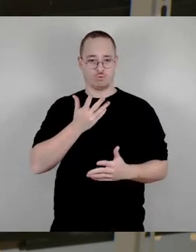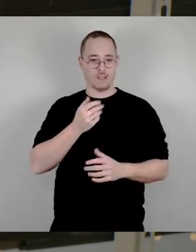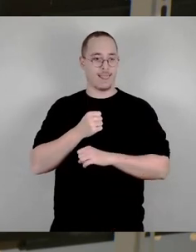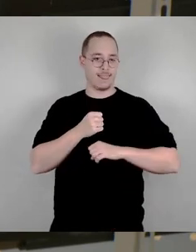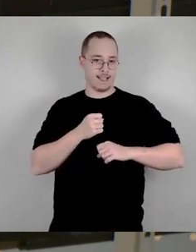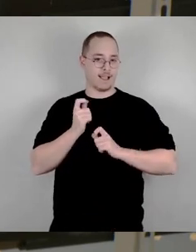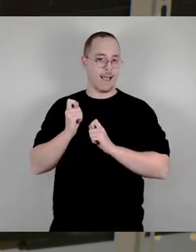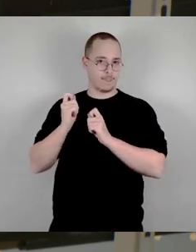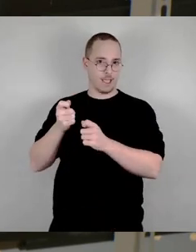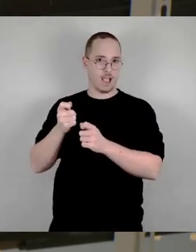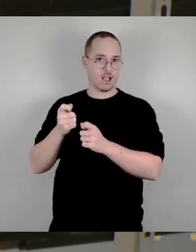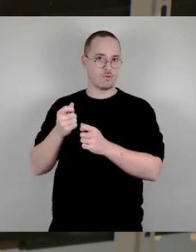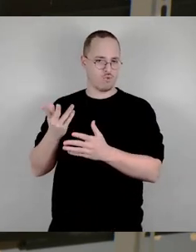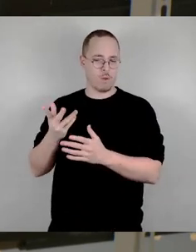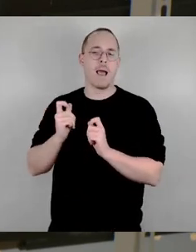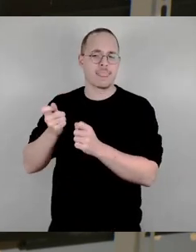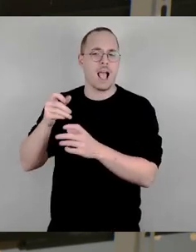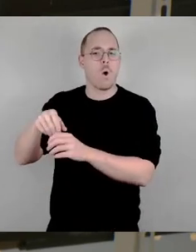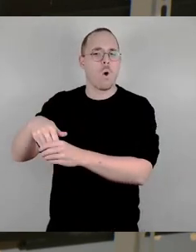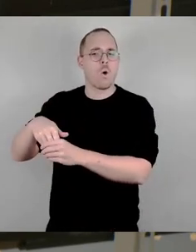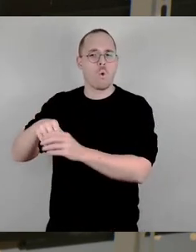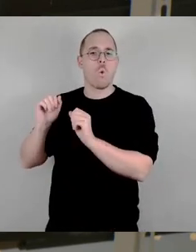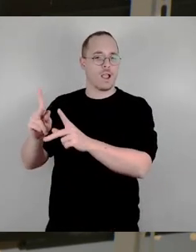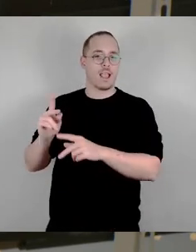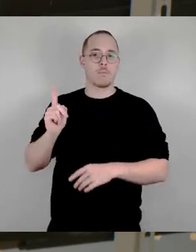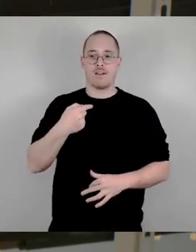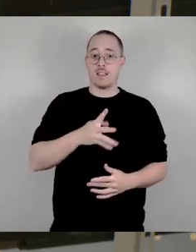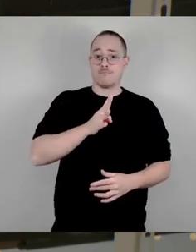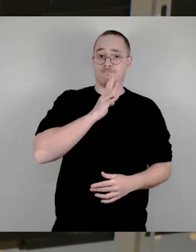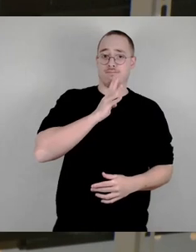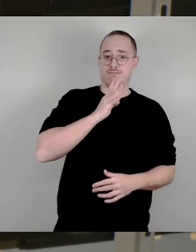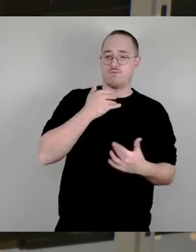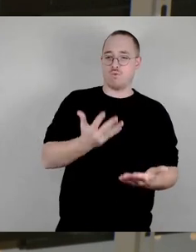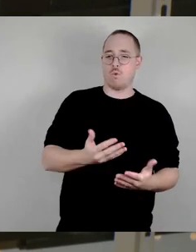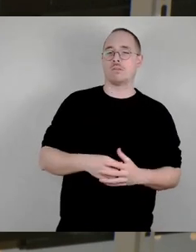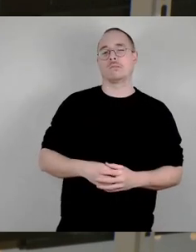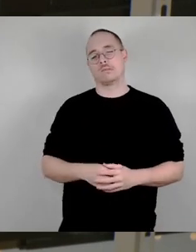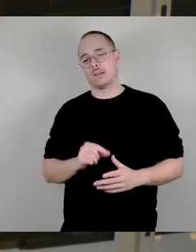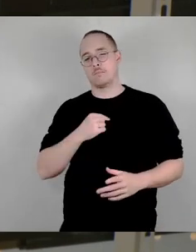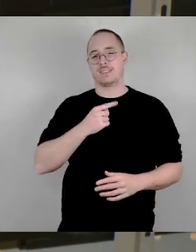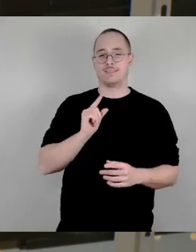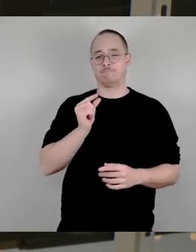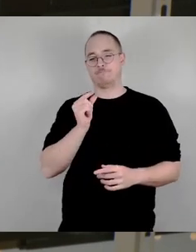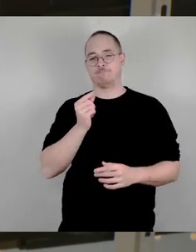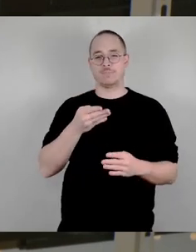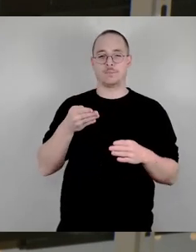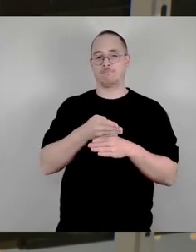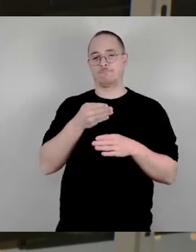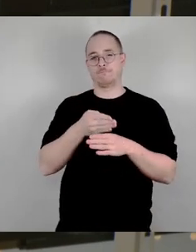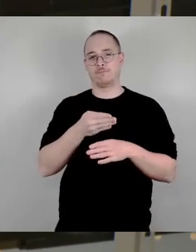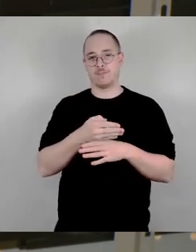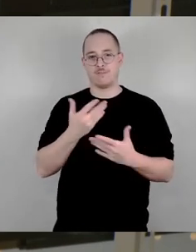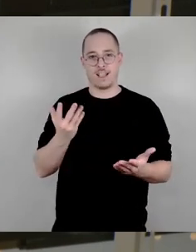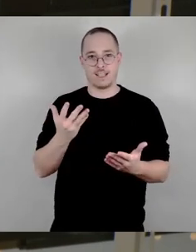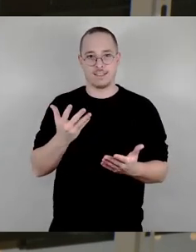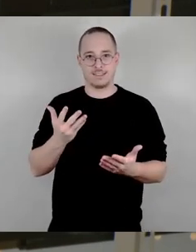Antrag selber, der war ja in Ordnung, aber der Kommentierung dessen schon gestört, dass man da eigentlich schon genau weiß, was das